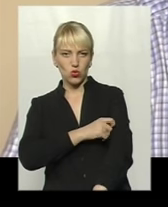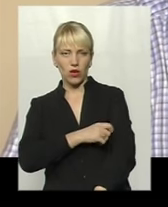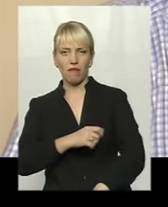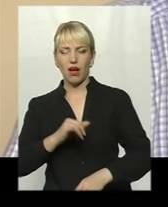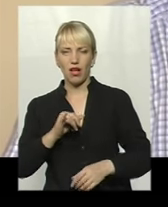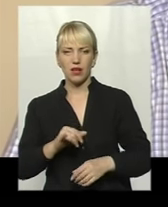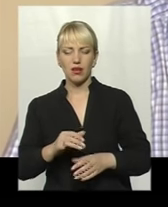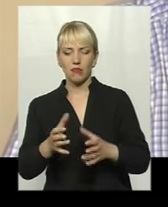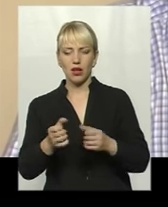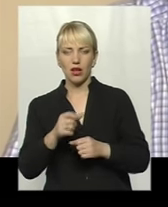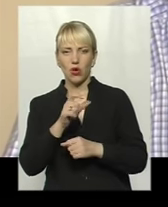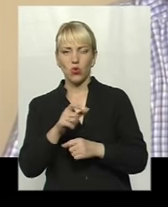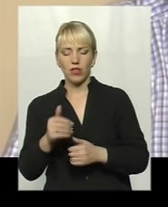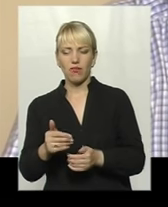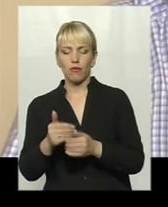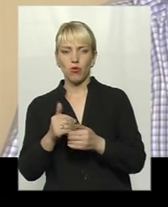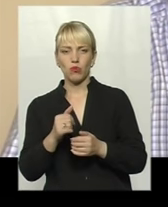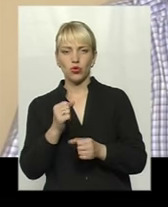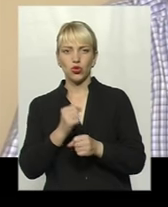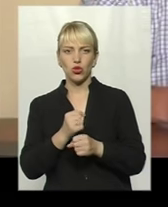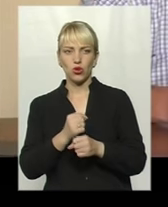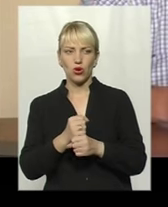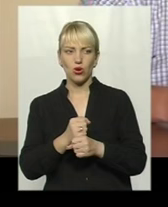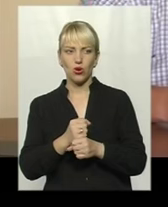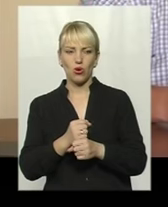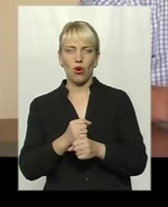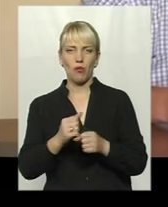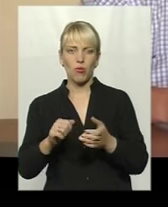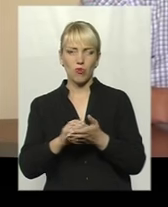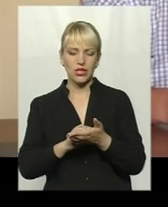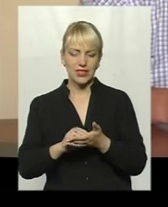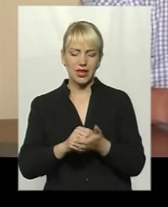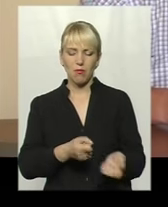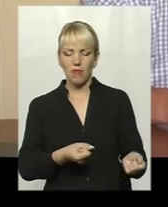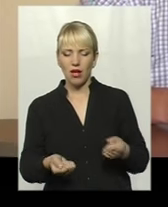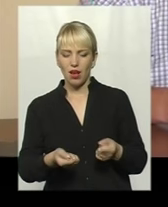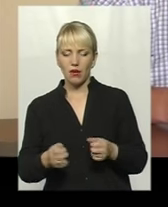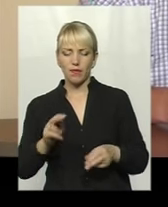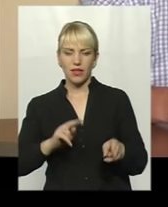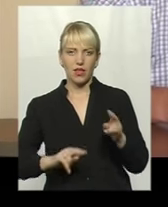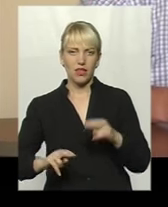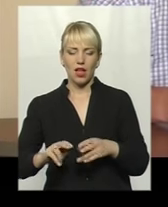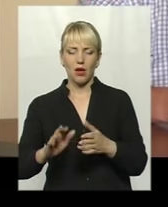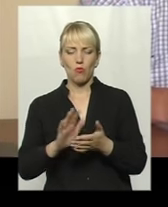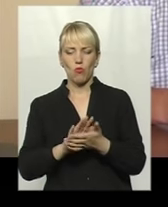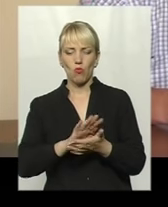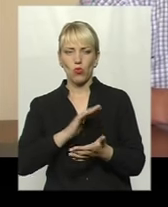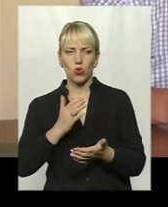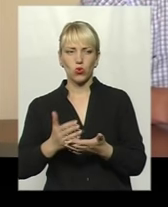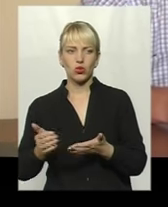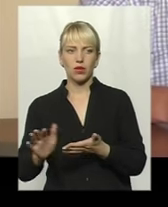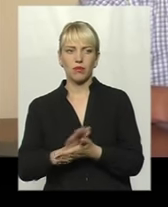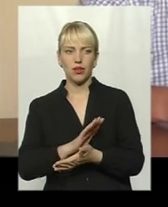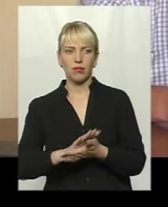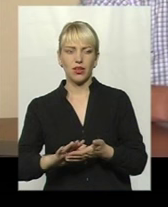людей в поміч і робимо кладку. Підсипаємо, загортаємо, мусор вбираємо. Це,